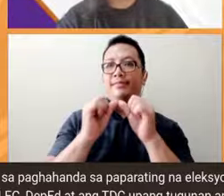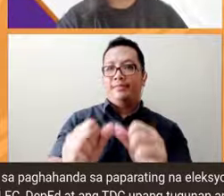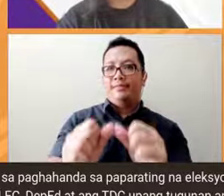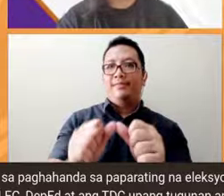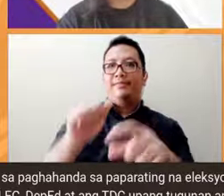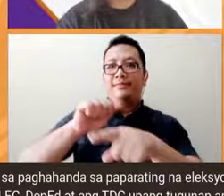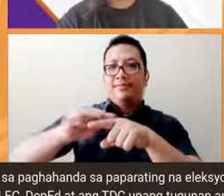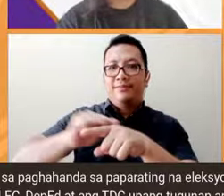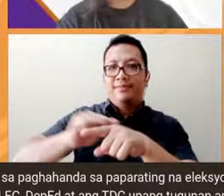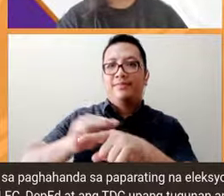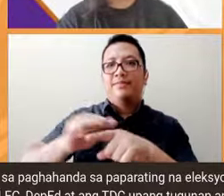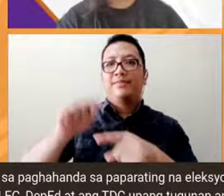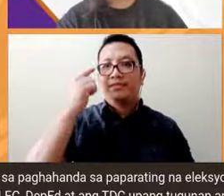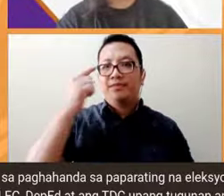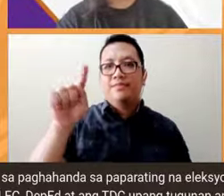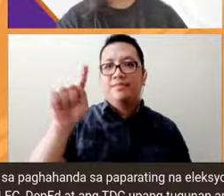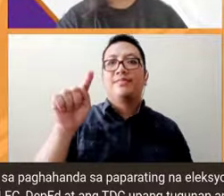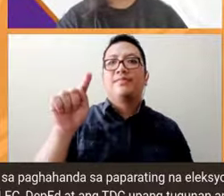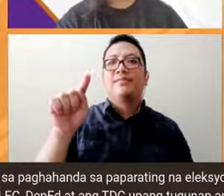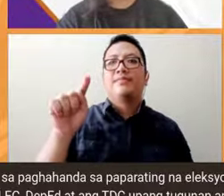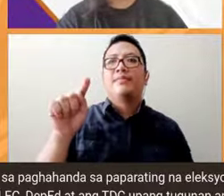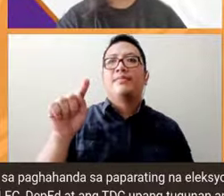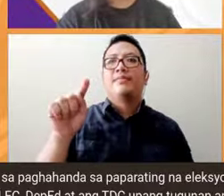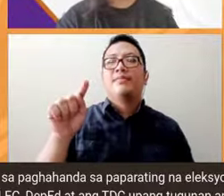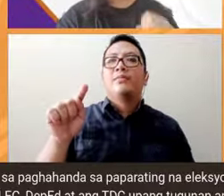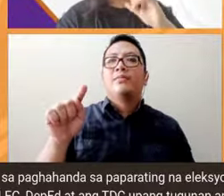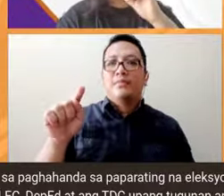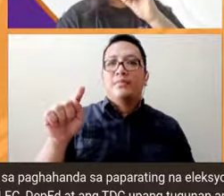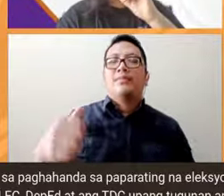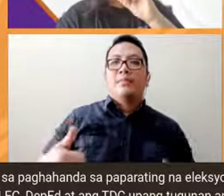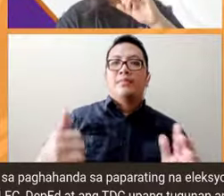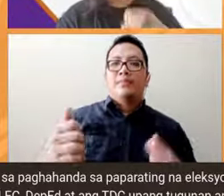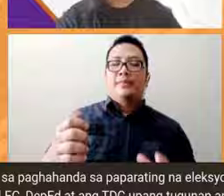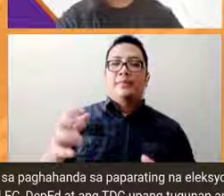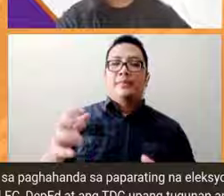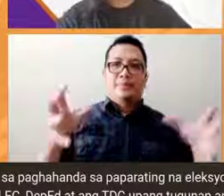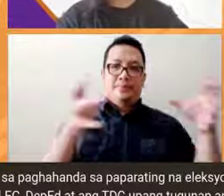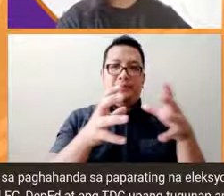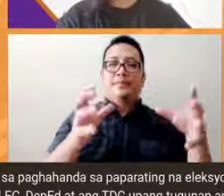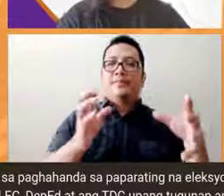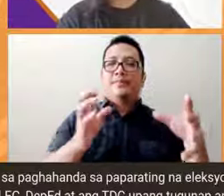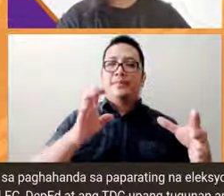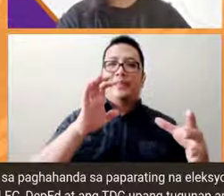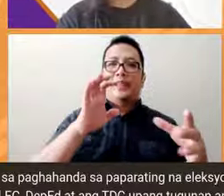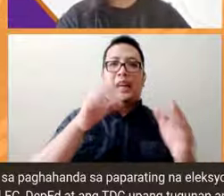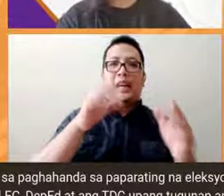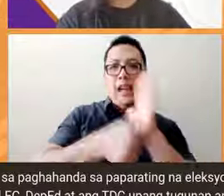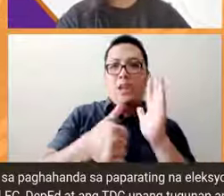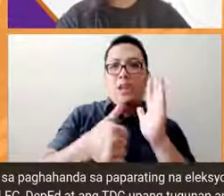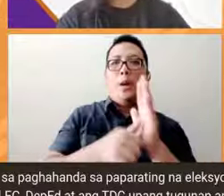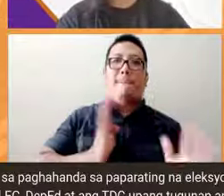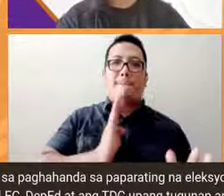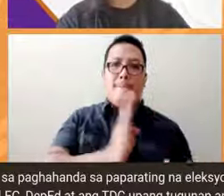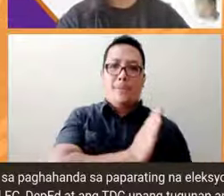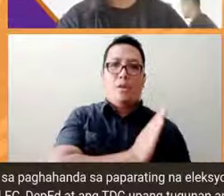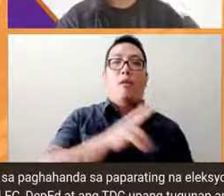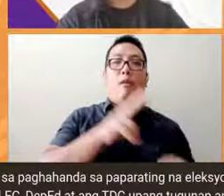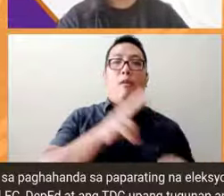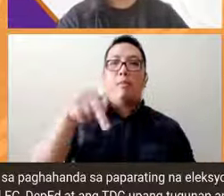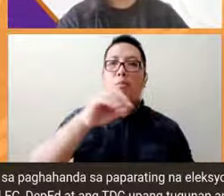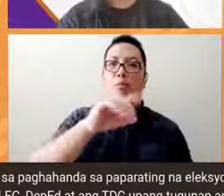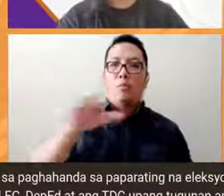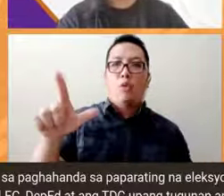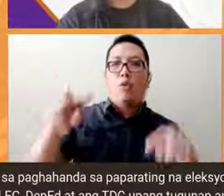para doon sa electoral board doon sa mga poll workers natin kasi halos lahat naman ng kasali